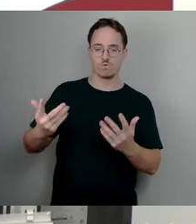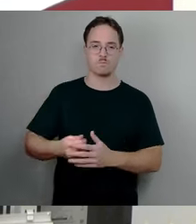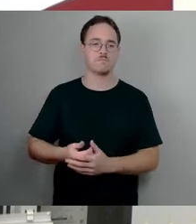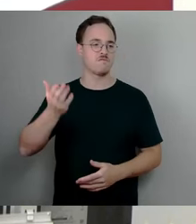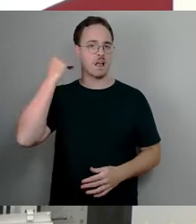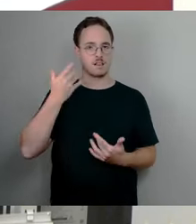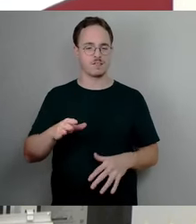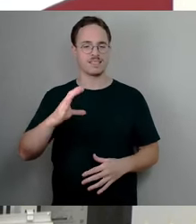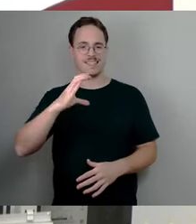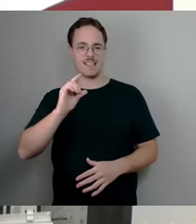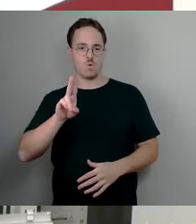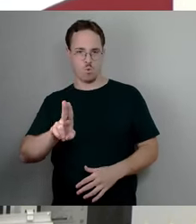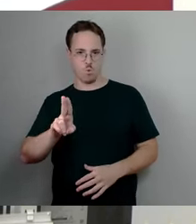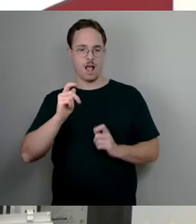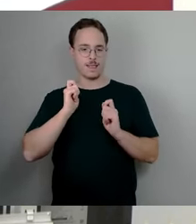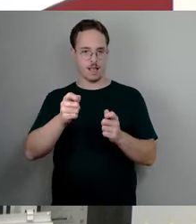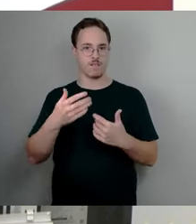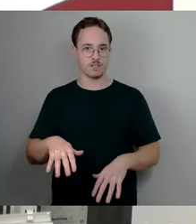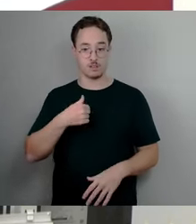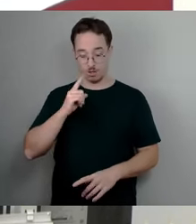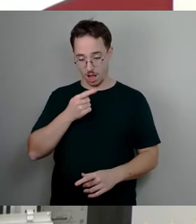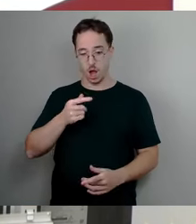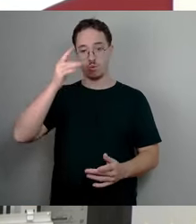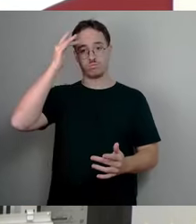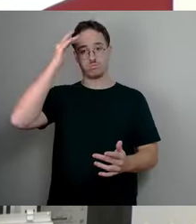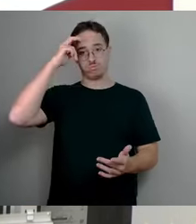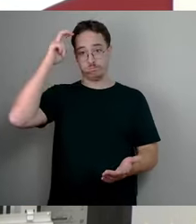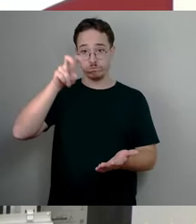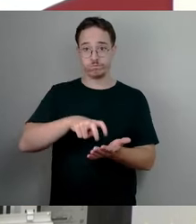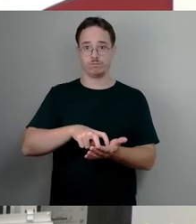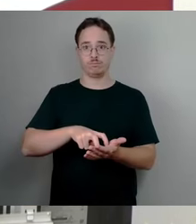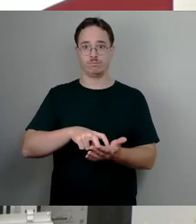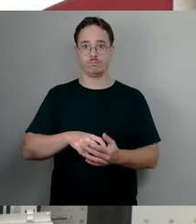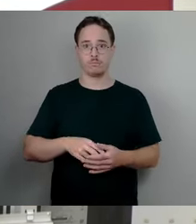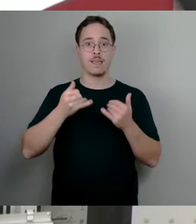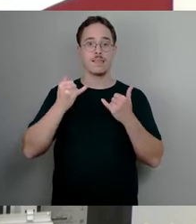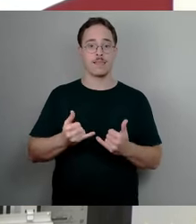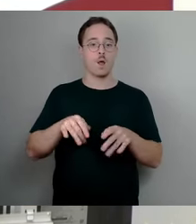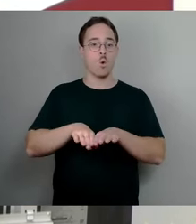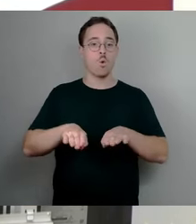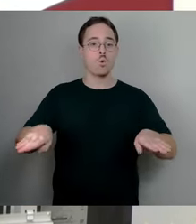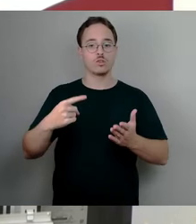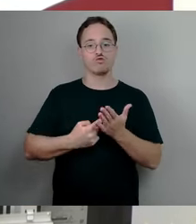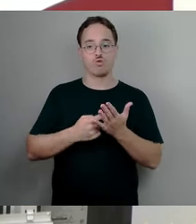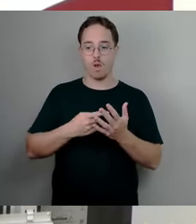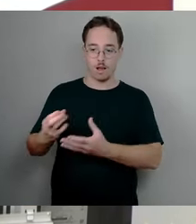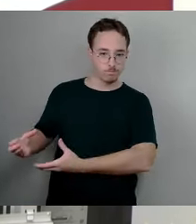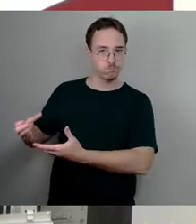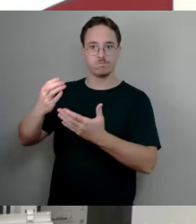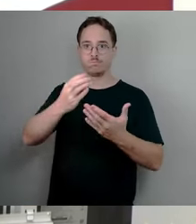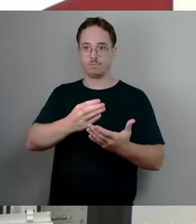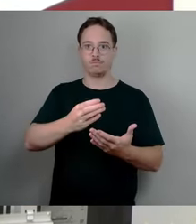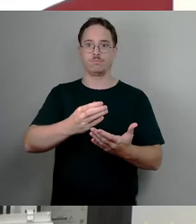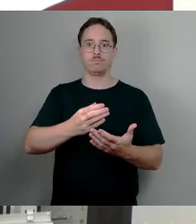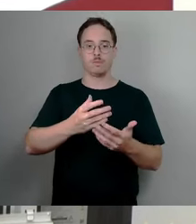CDU-Eintrag, wir, da habe ich auch mit zugestimmt, haben wir gesagt, jetzt, wo die Grundsteuer eingeführt wird, machen wir das aufkommensneutral.